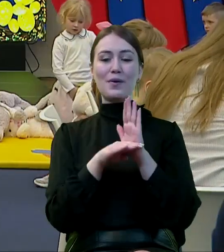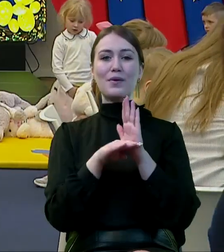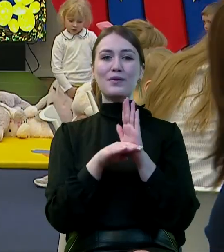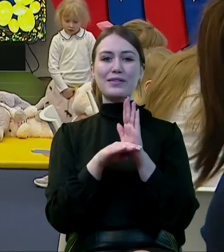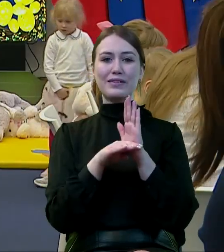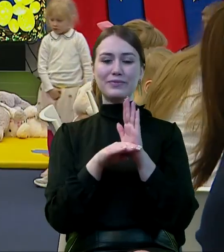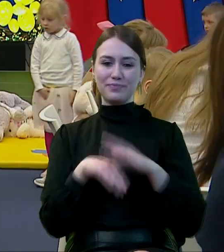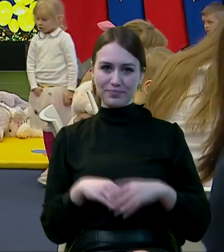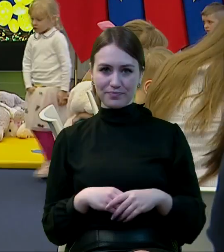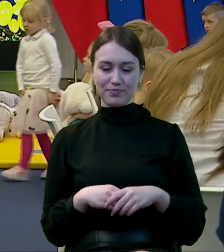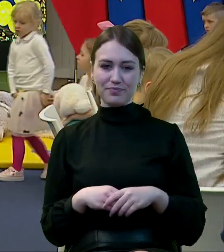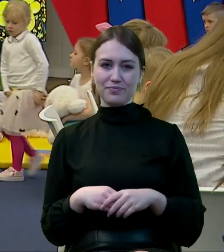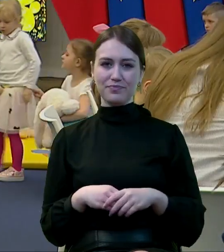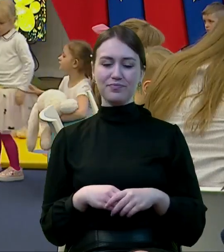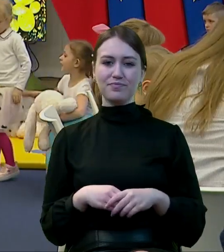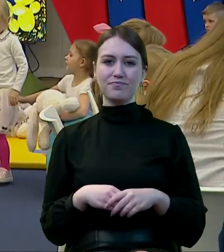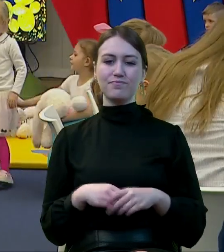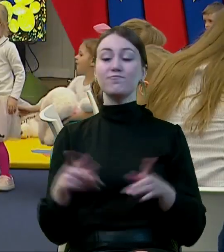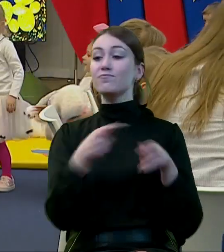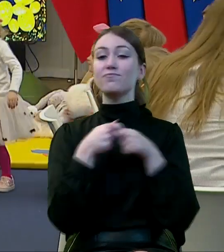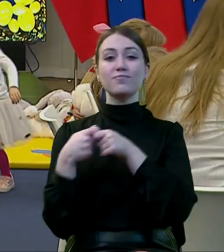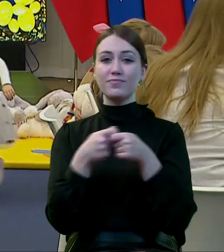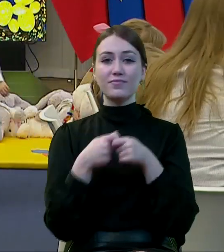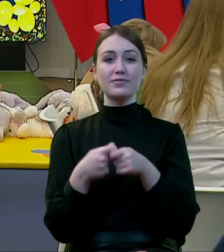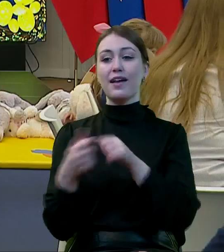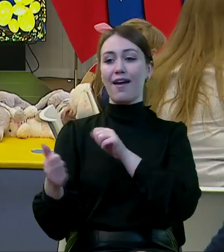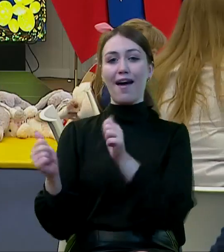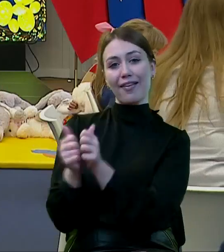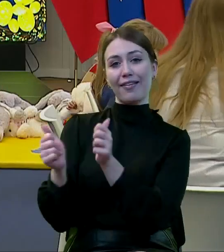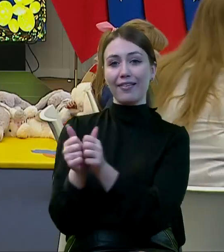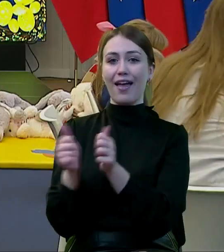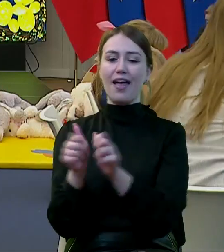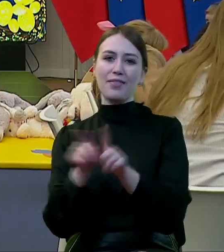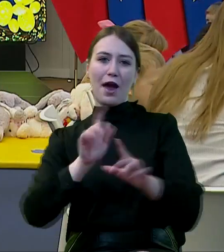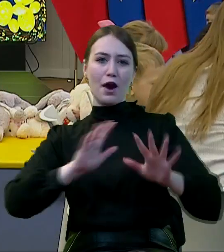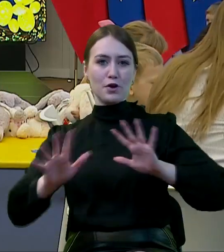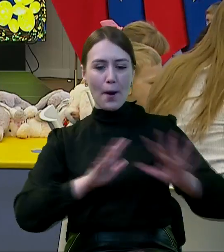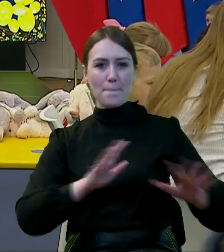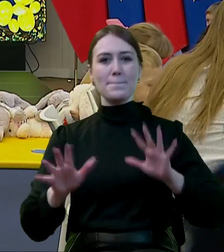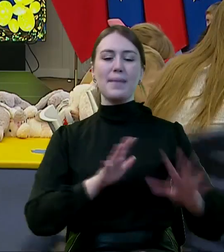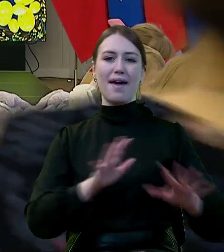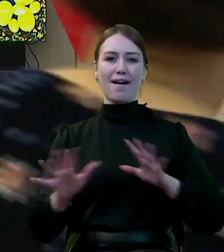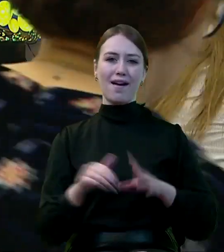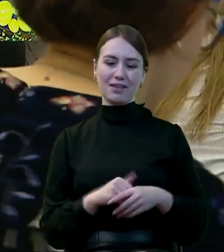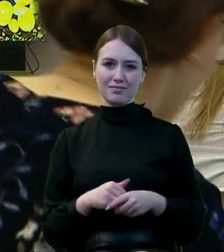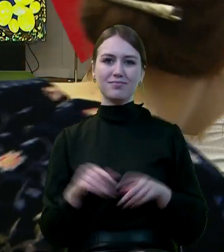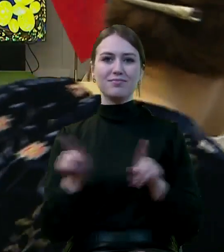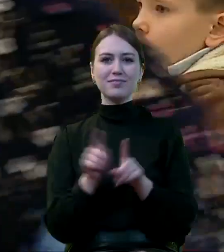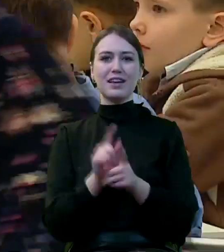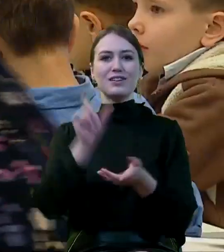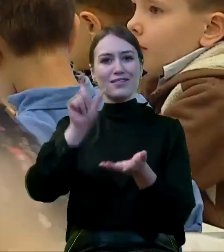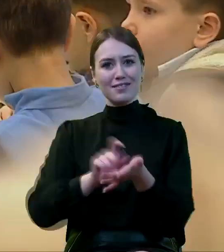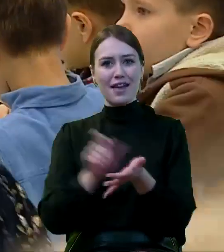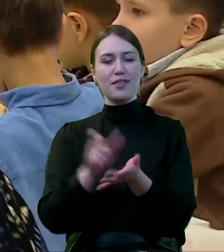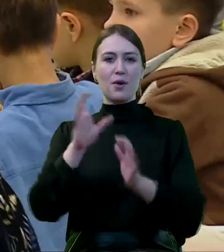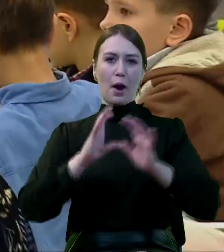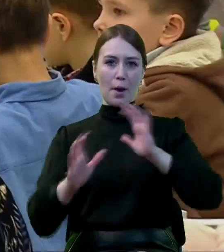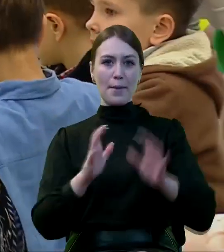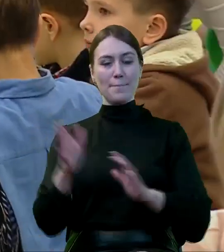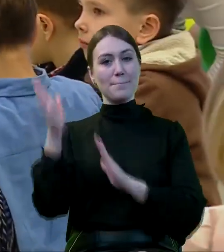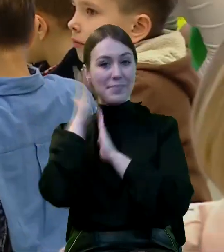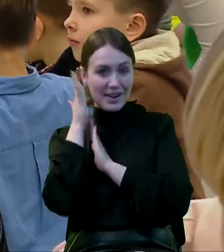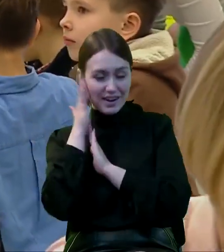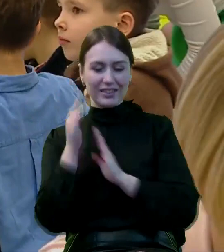związanych z asystencją, z opieką wytchnieniową, z centrami opiekuńczo